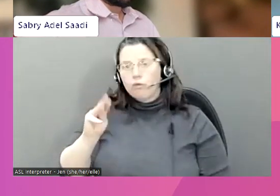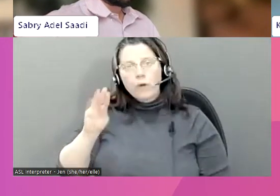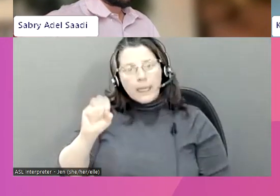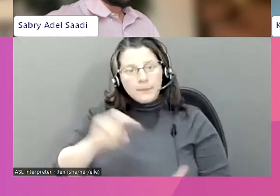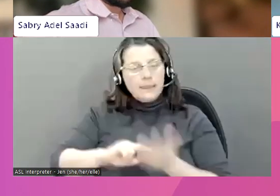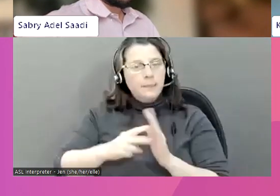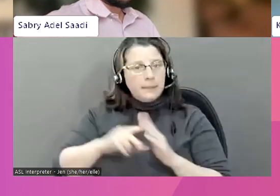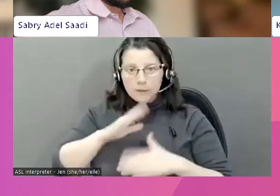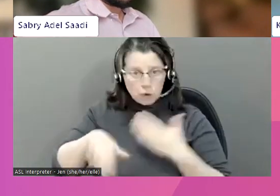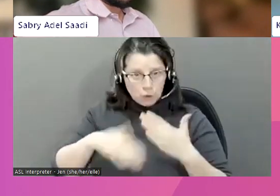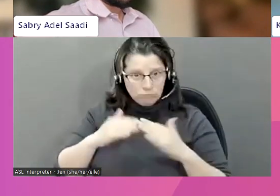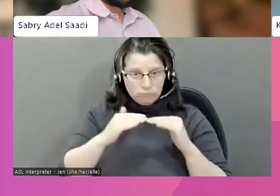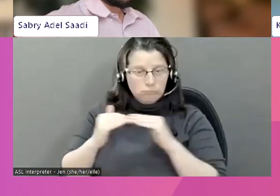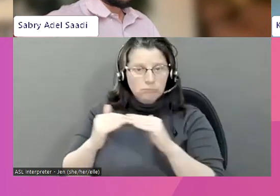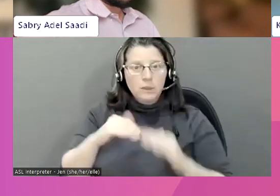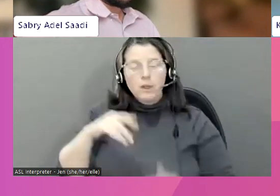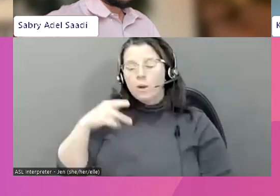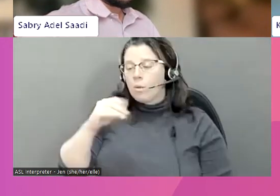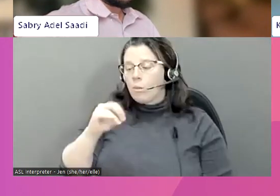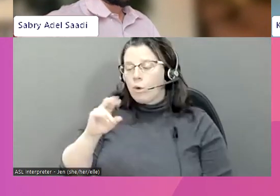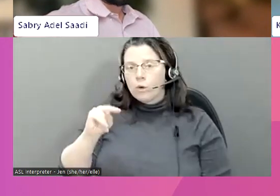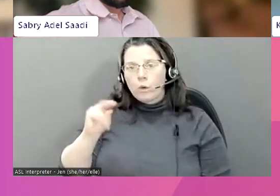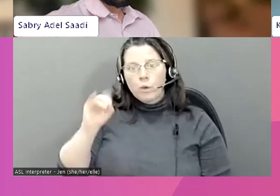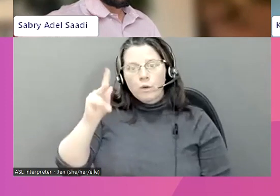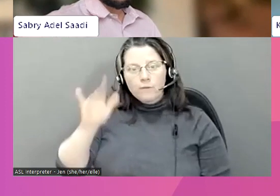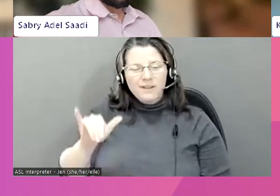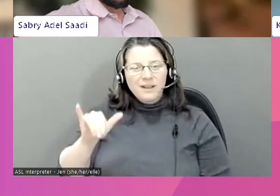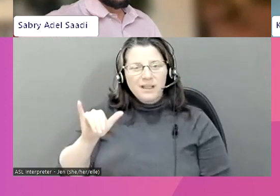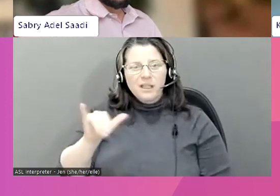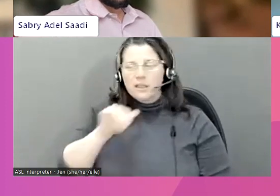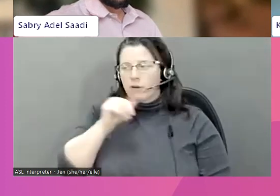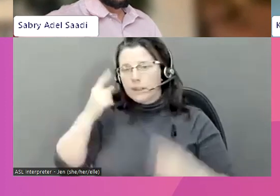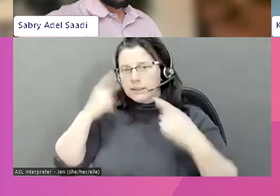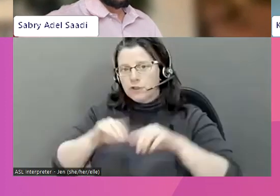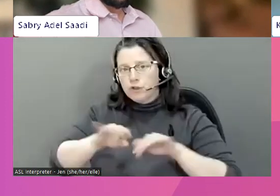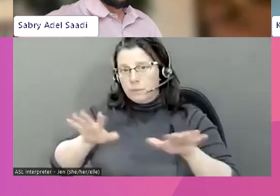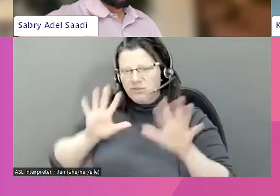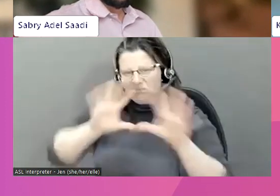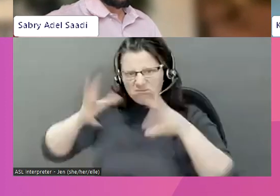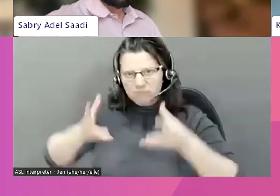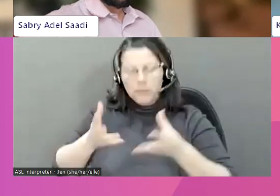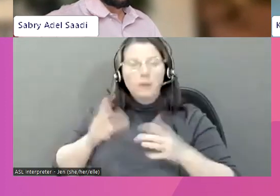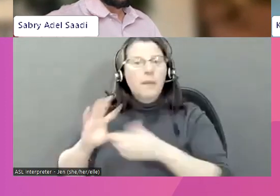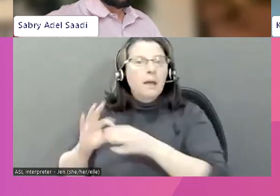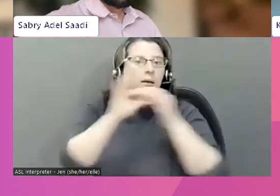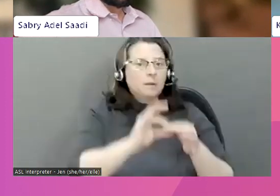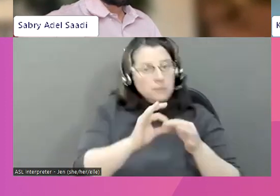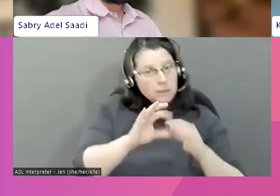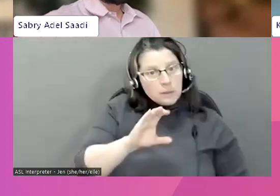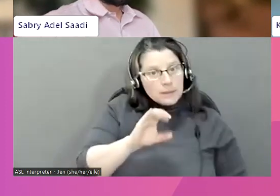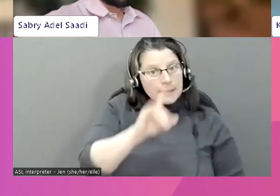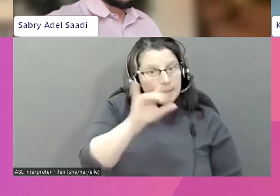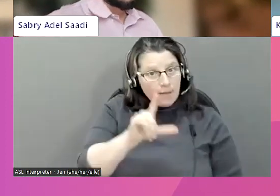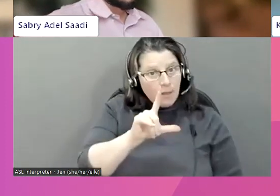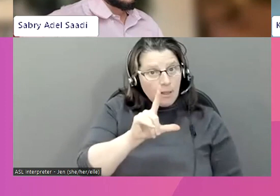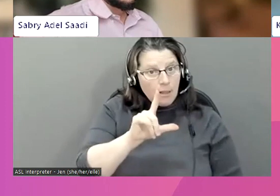sera mis en application partout, que ce soit la position de son consentement ou la pornographie juménile. Mais en matière